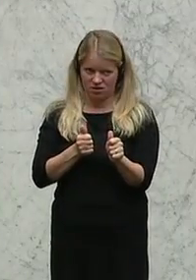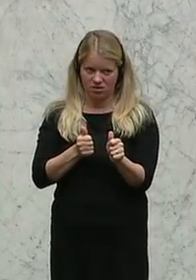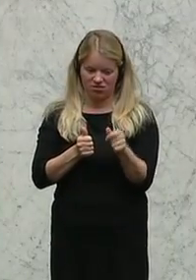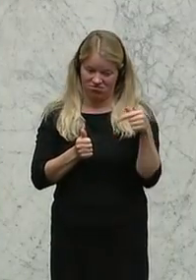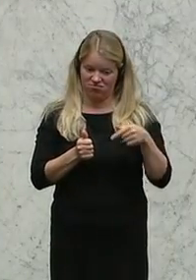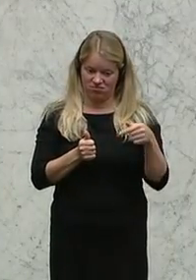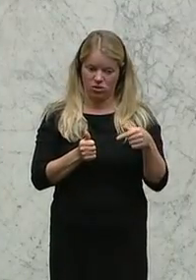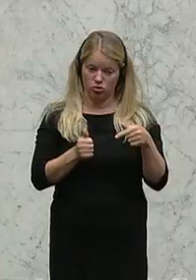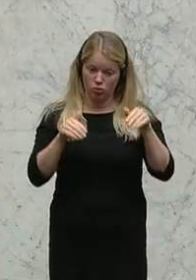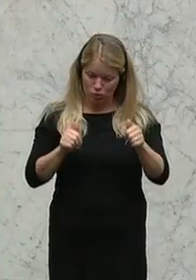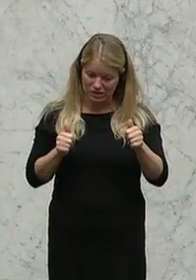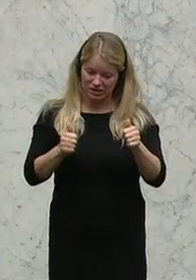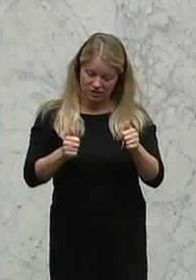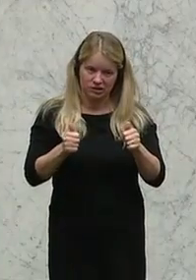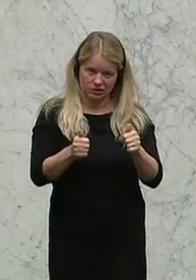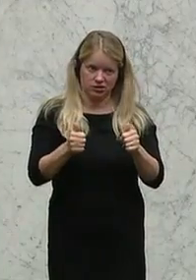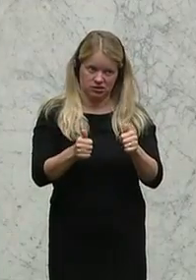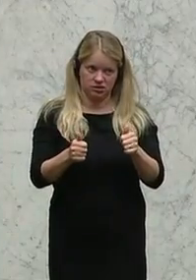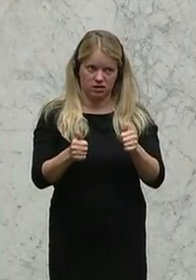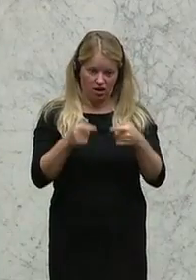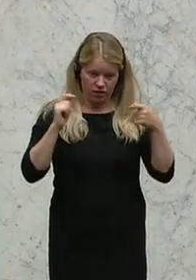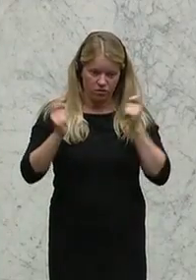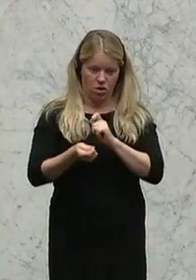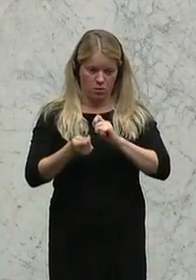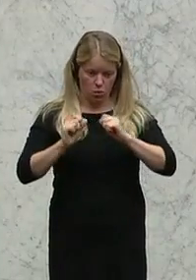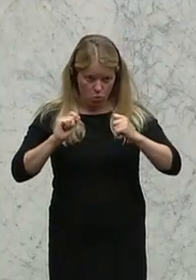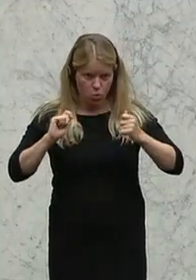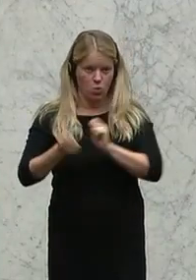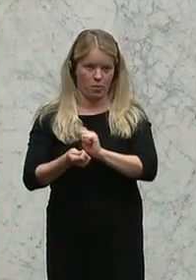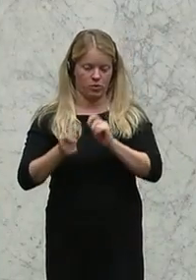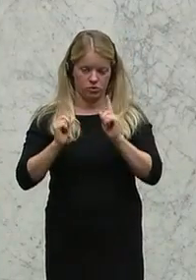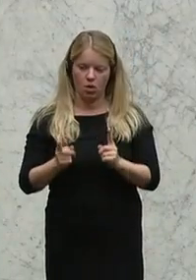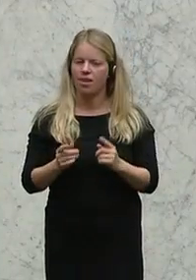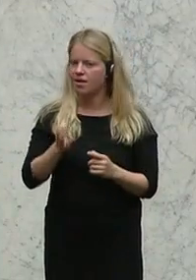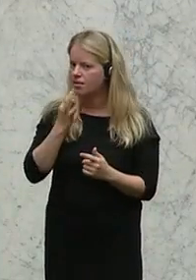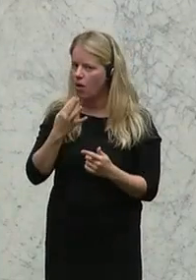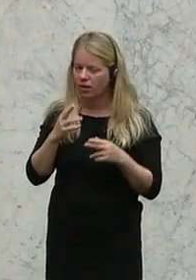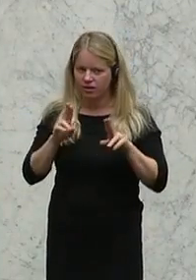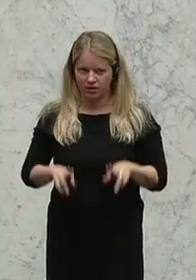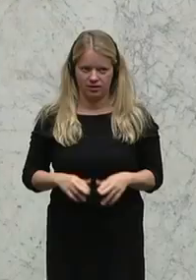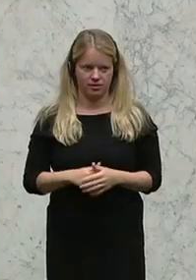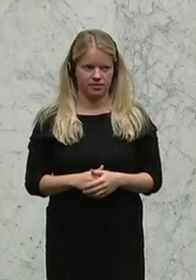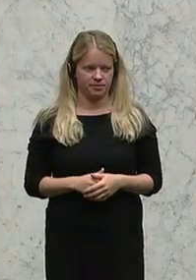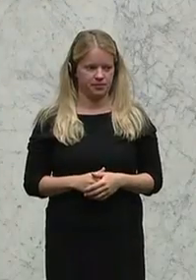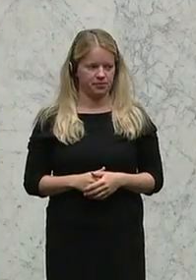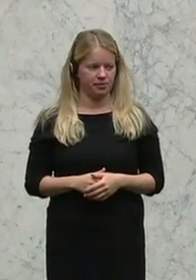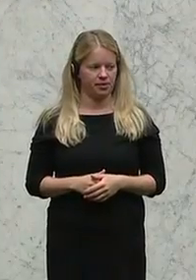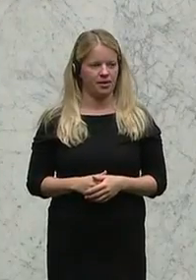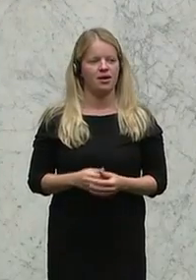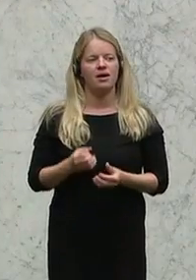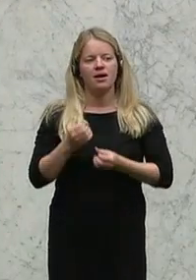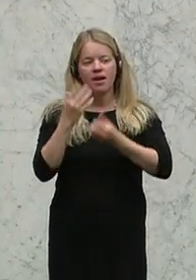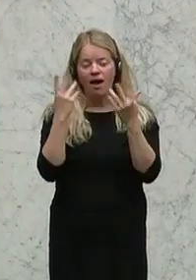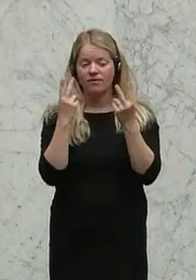habe ich das noch in Erinnerung und genau so ist es. Und selbstverständlich geht es darum, den sorgsamen,